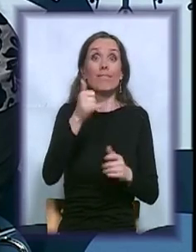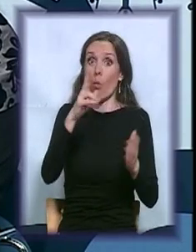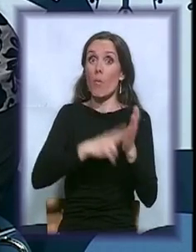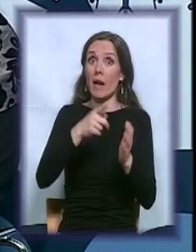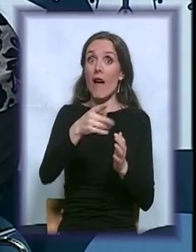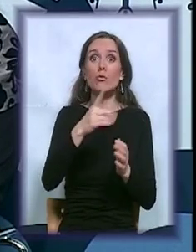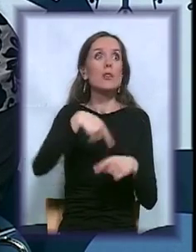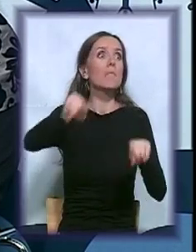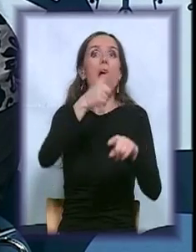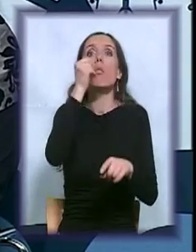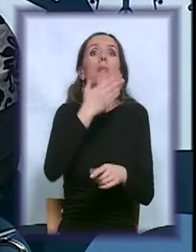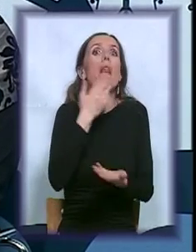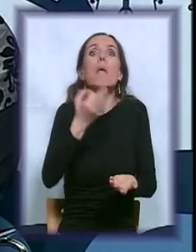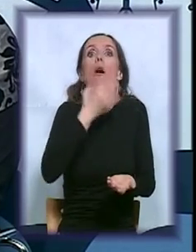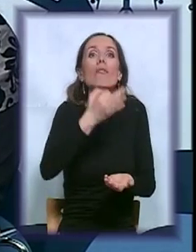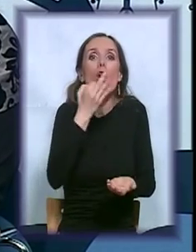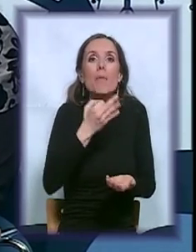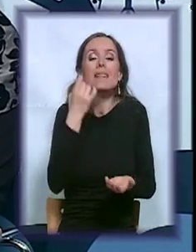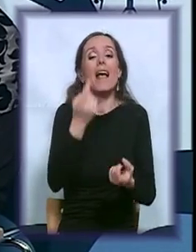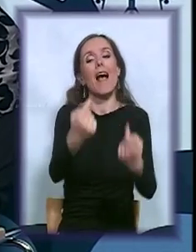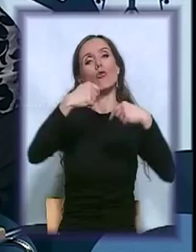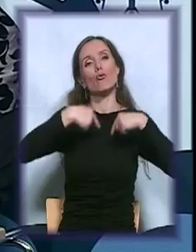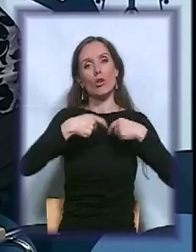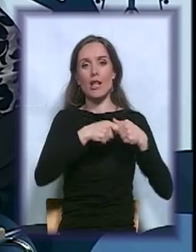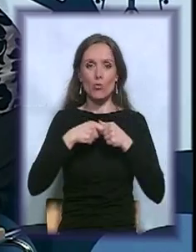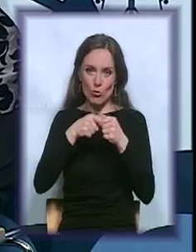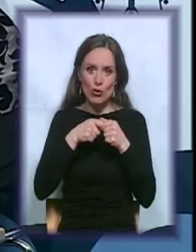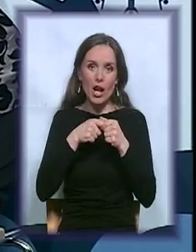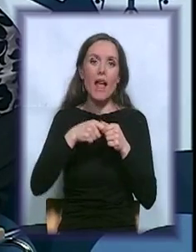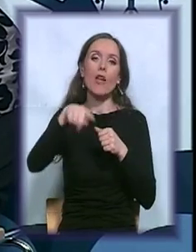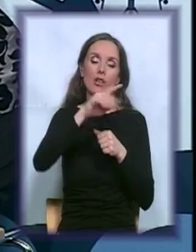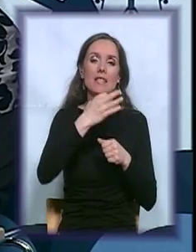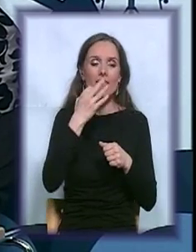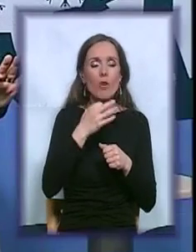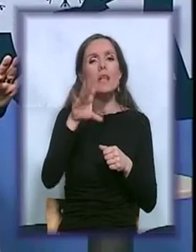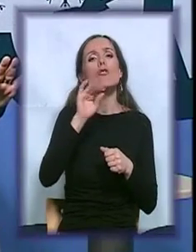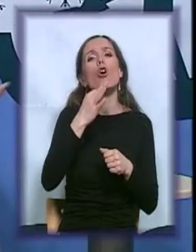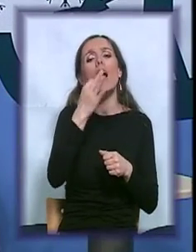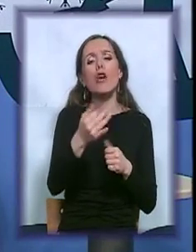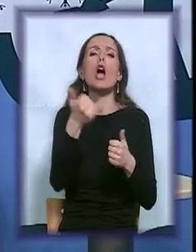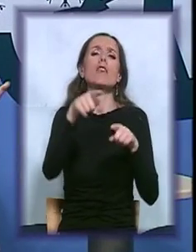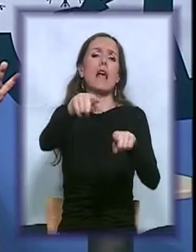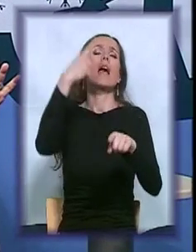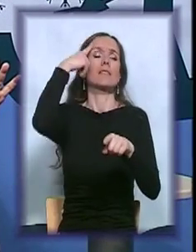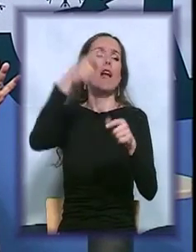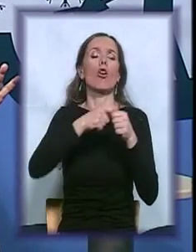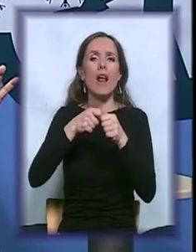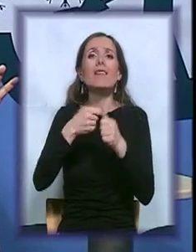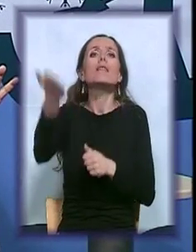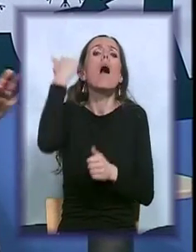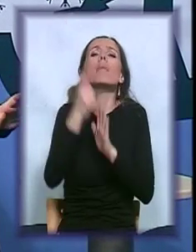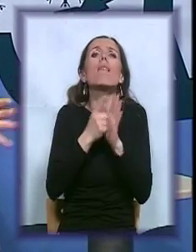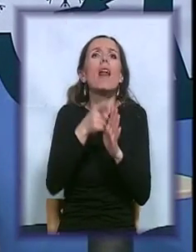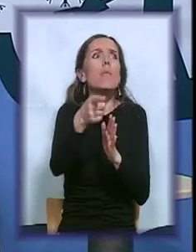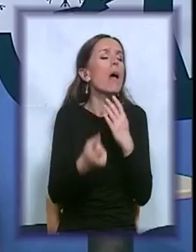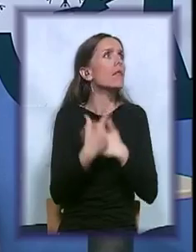kada dođu kod nas udruženje, onda su već informisani. Dobro, ali vi ste sad u udruženju? Jesu udruženju. Ali kako je bilo tad? Vama se to desilo i